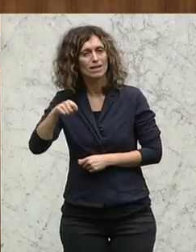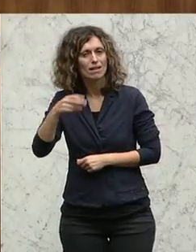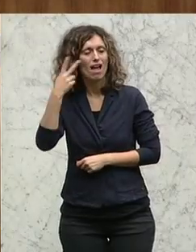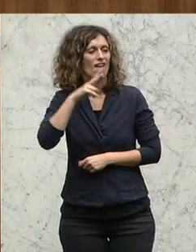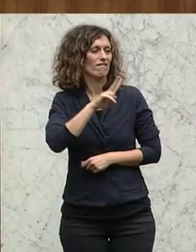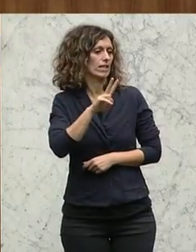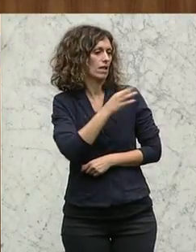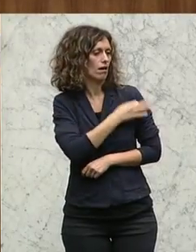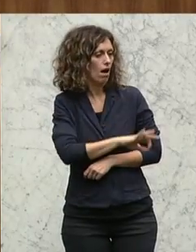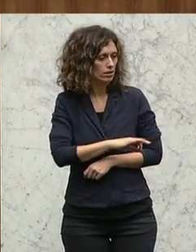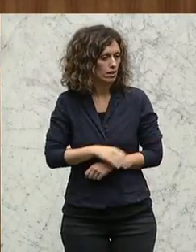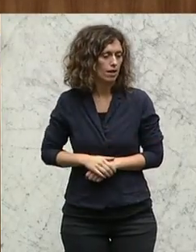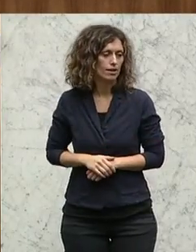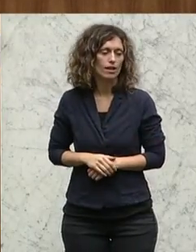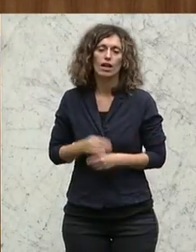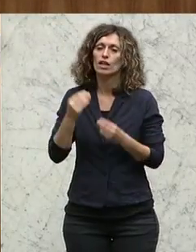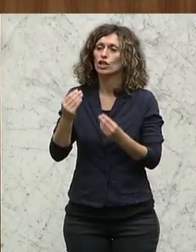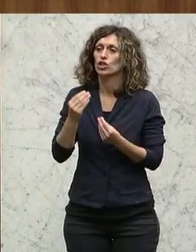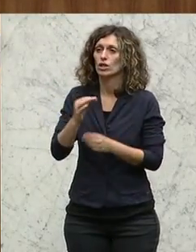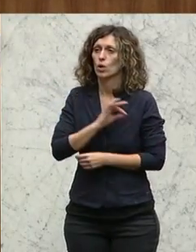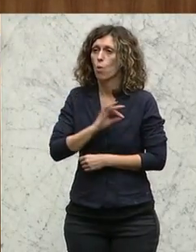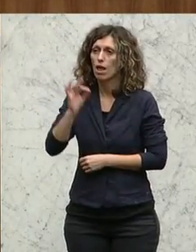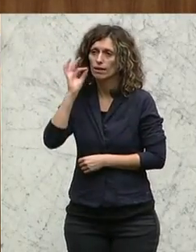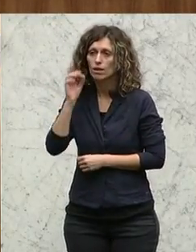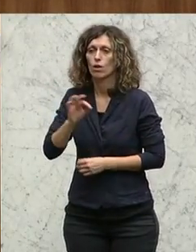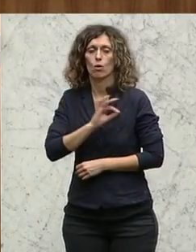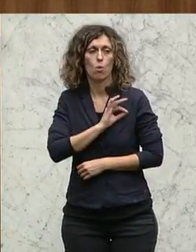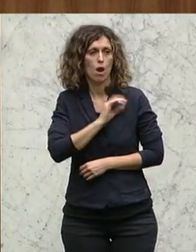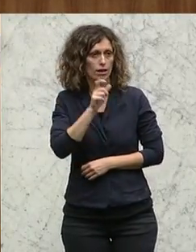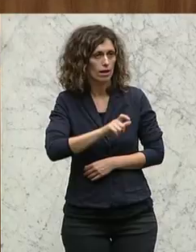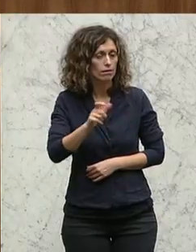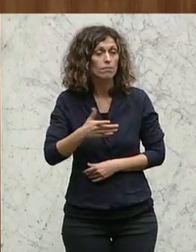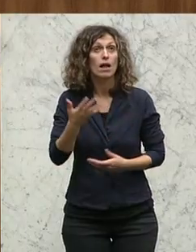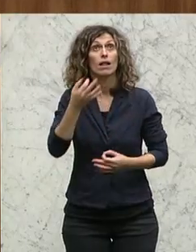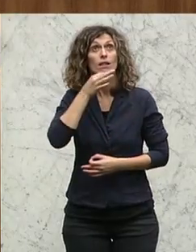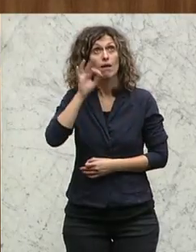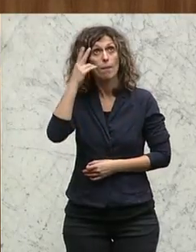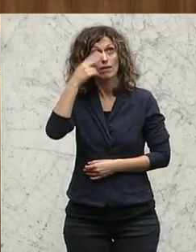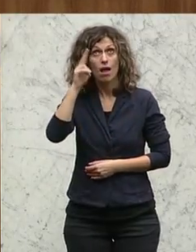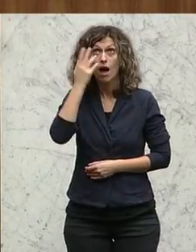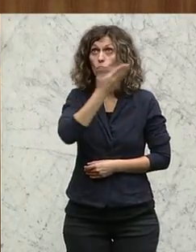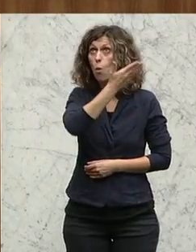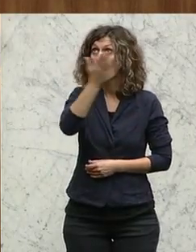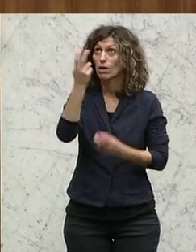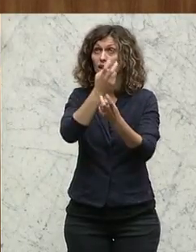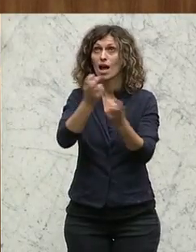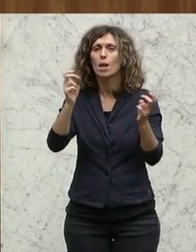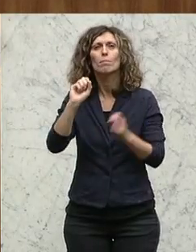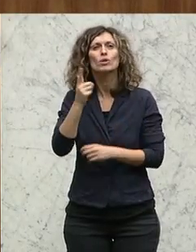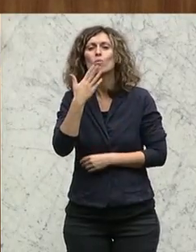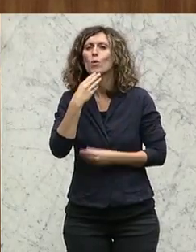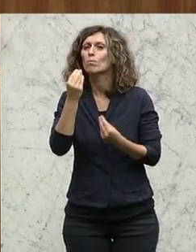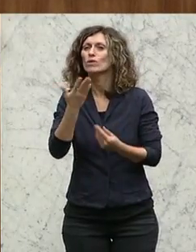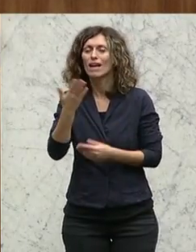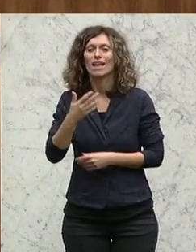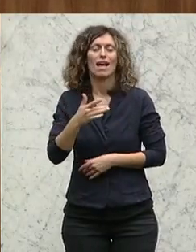Und am Wort nun der Wirtschaftssprecher der ÖVP, Peter Hauptner. Geschätzte Damen und Herren auf der Galerie, besonders begrüßen möchte ich die Bürger und Bürger